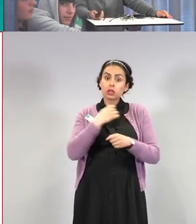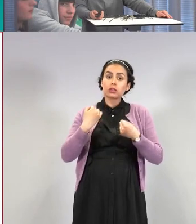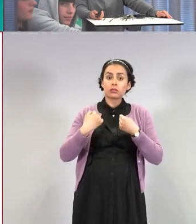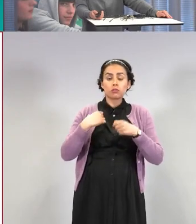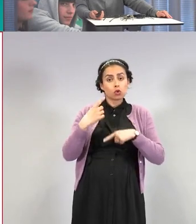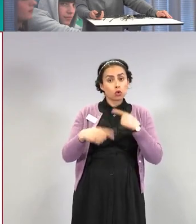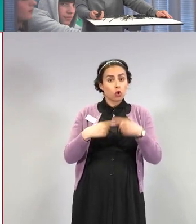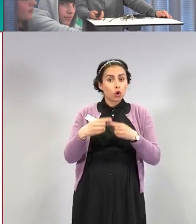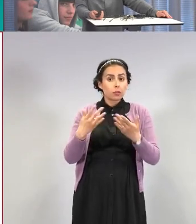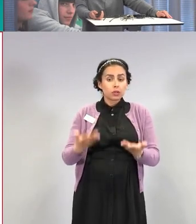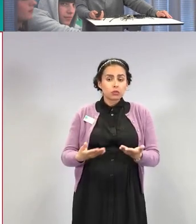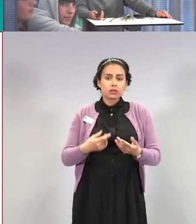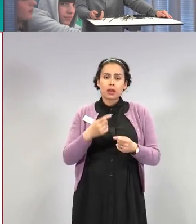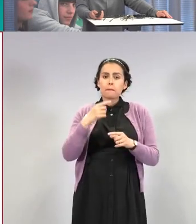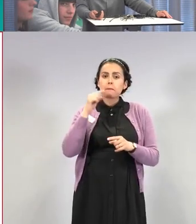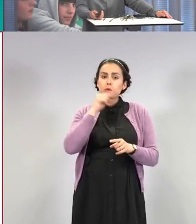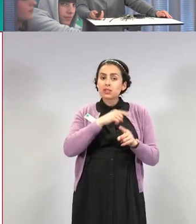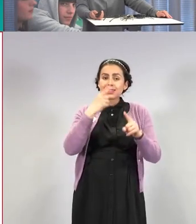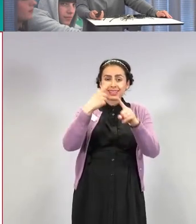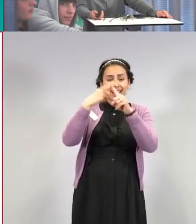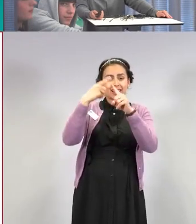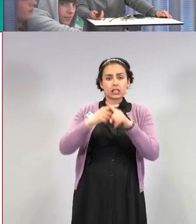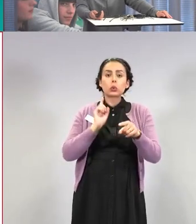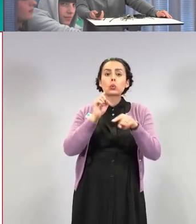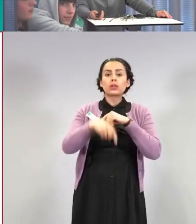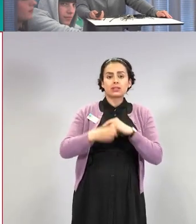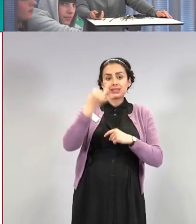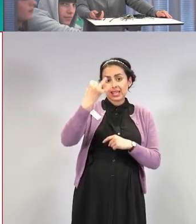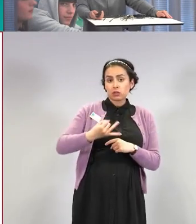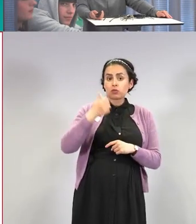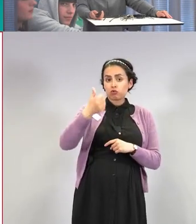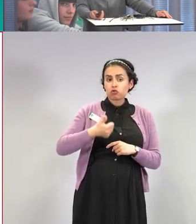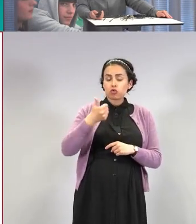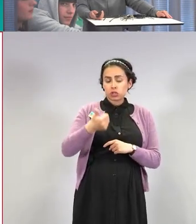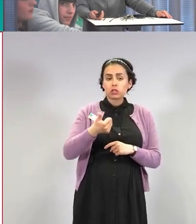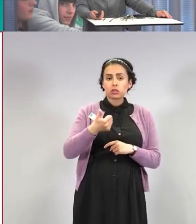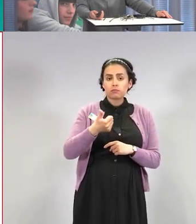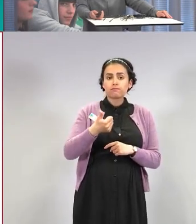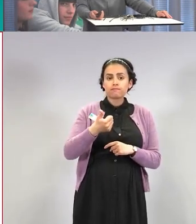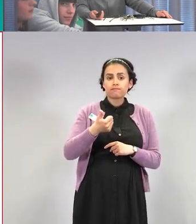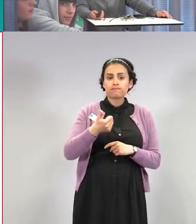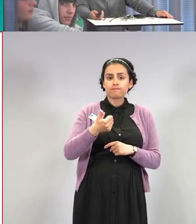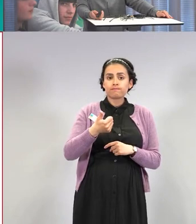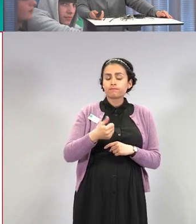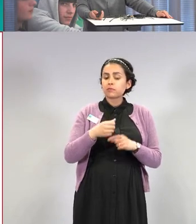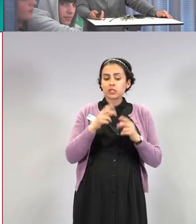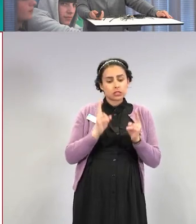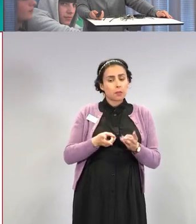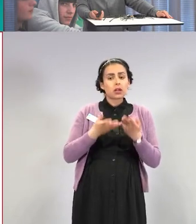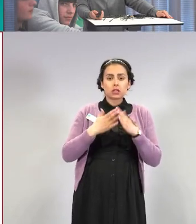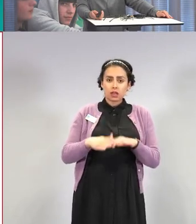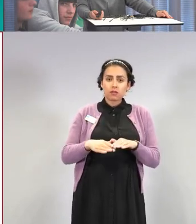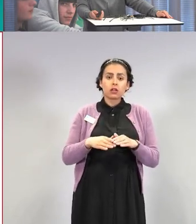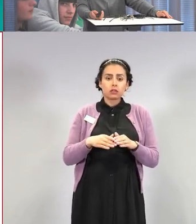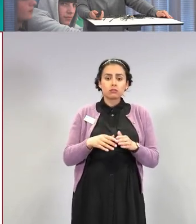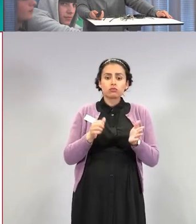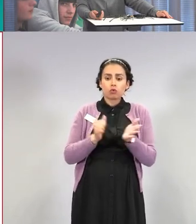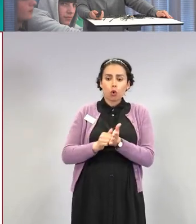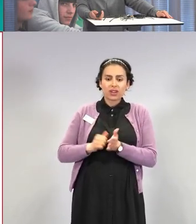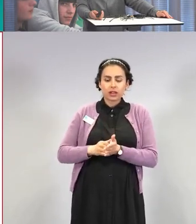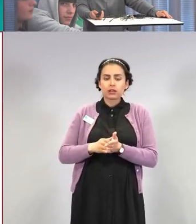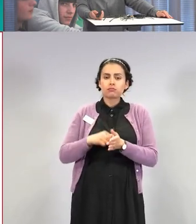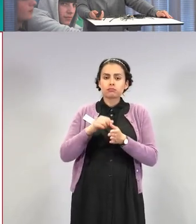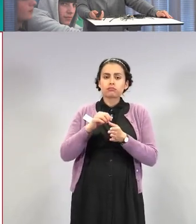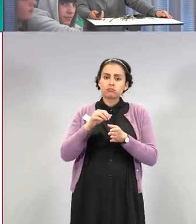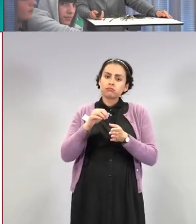ovat meidän ikääntyneet eli yli 70-vuotiaat. Menevät hyvin samanlailla, että oireiset tartunnat kun on saatu kaksi